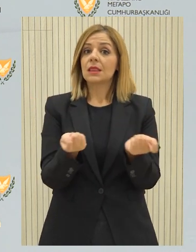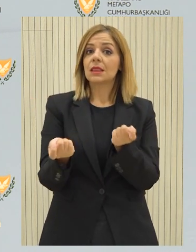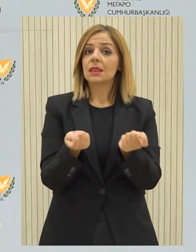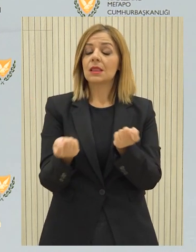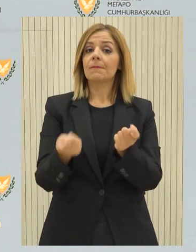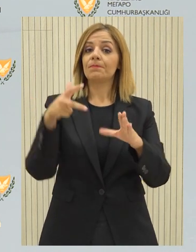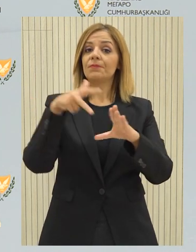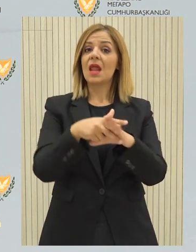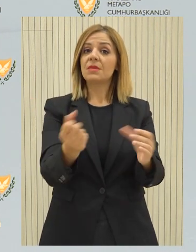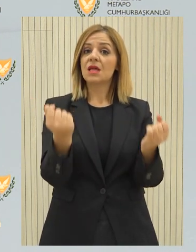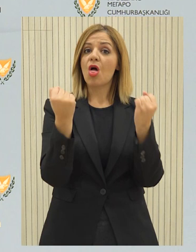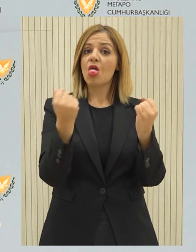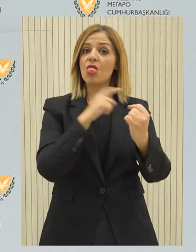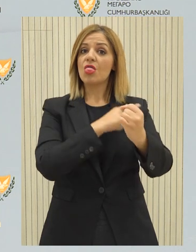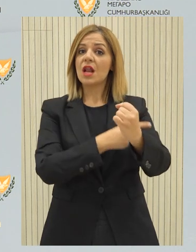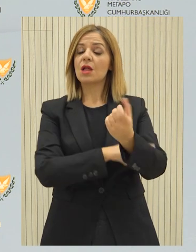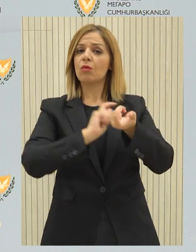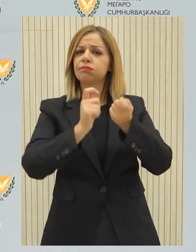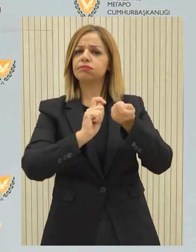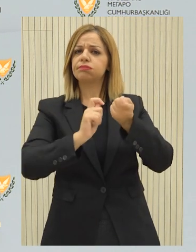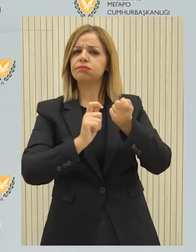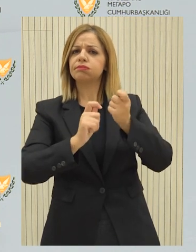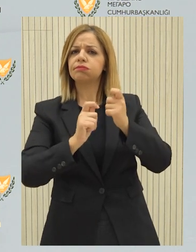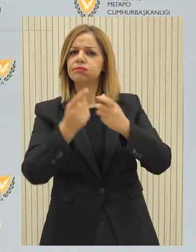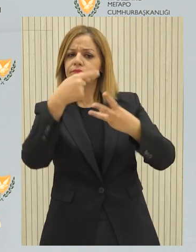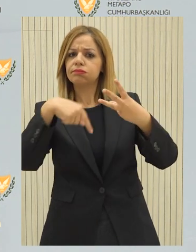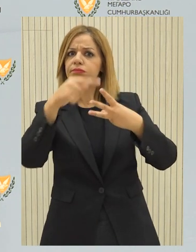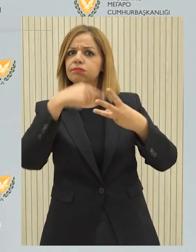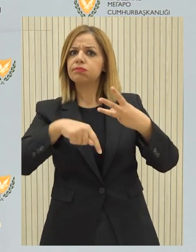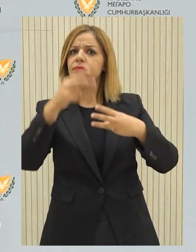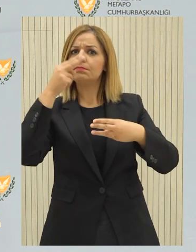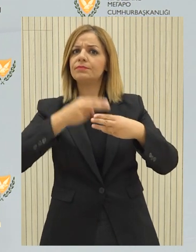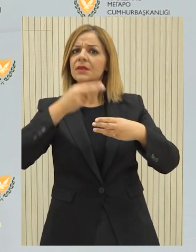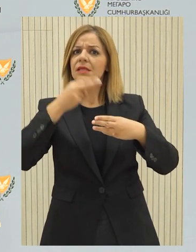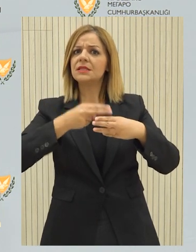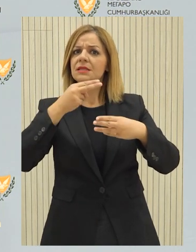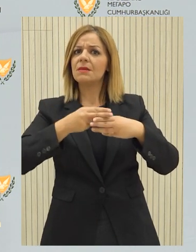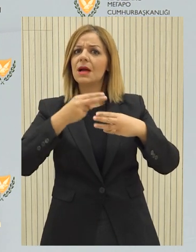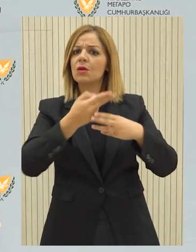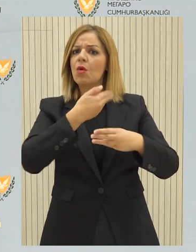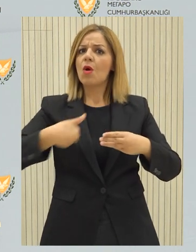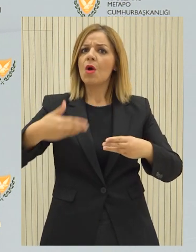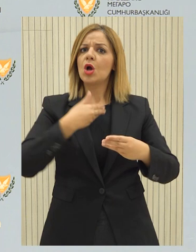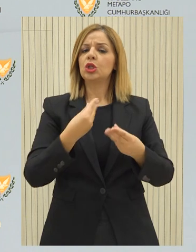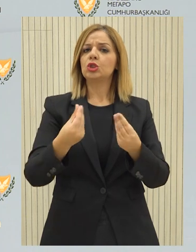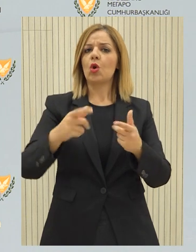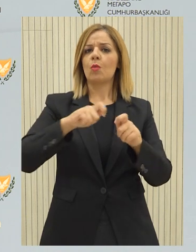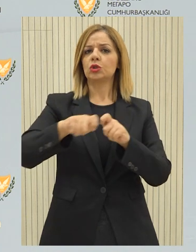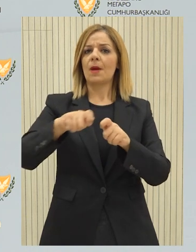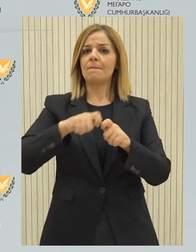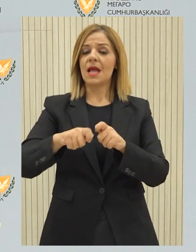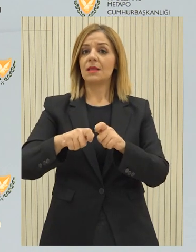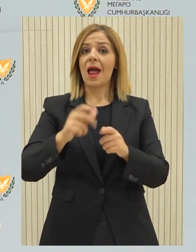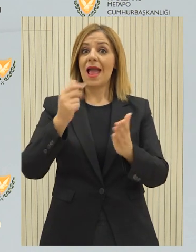χρηματοπιστωτικό σύστημα και συνεχείς μεταρρυθμίσεις αποτελούν το τρίπτοχο των πυλώνων των πολιτικών μας. Η ισχυρή οικονομία